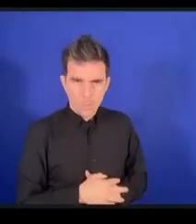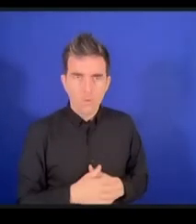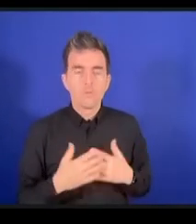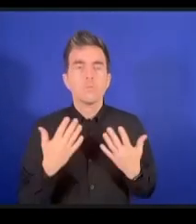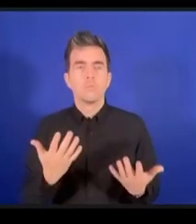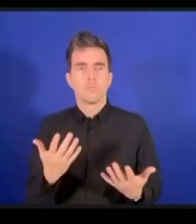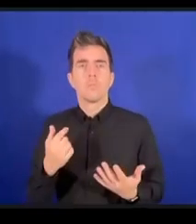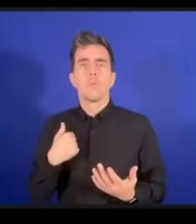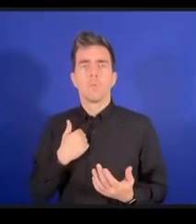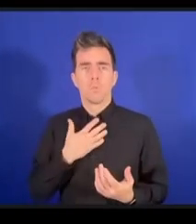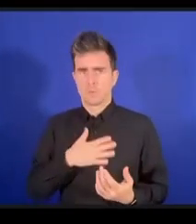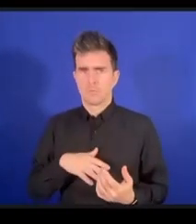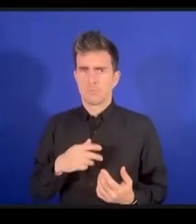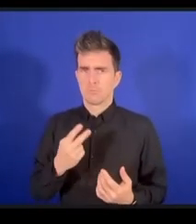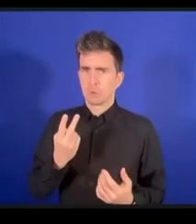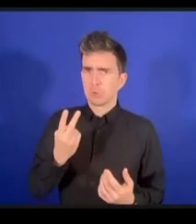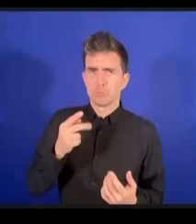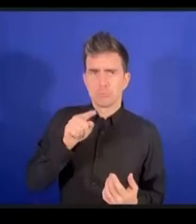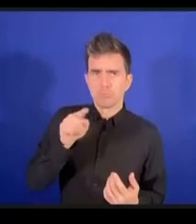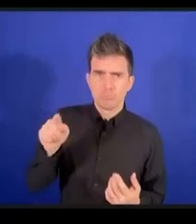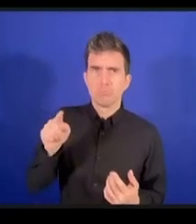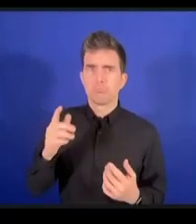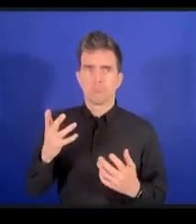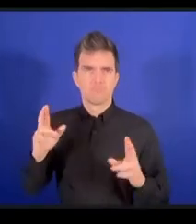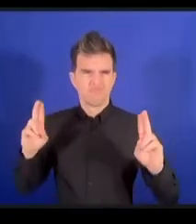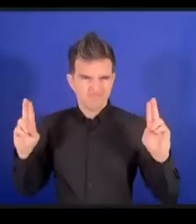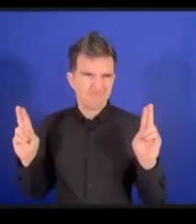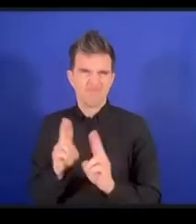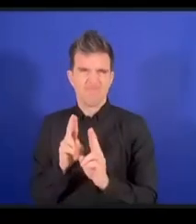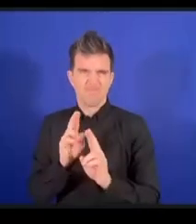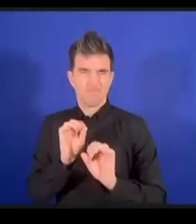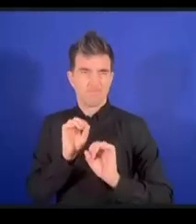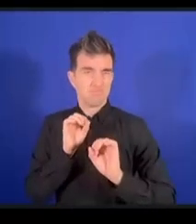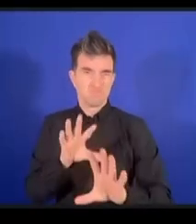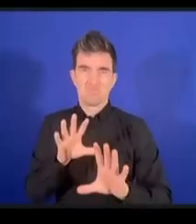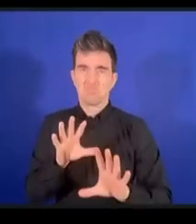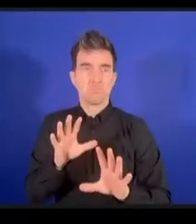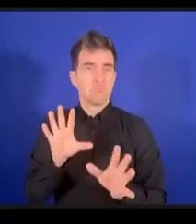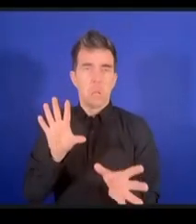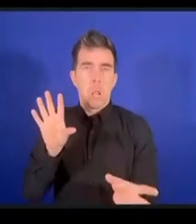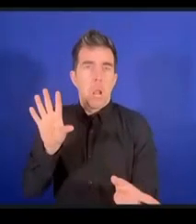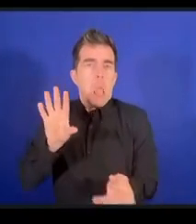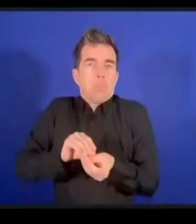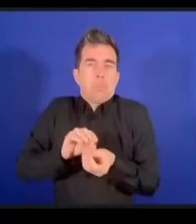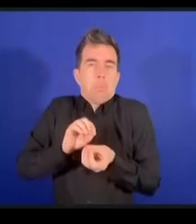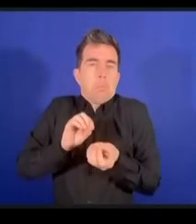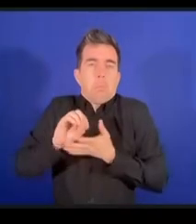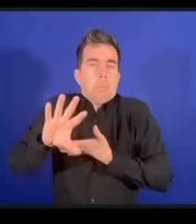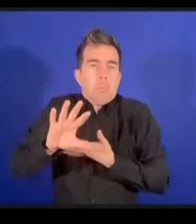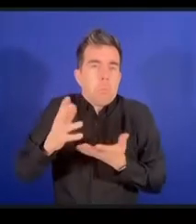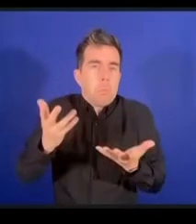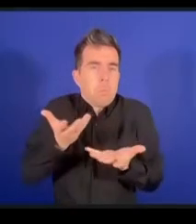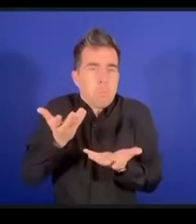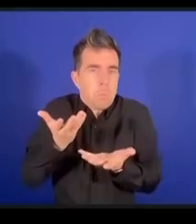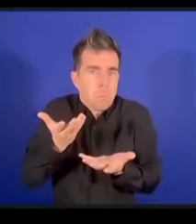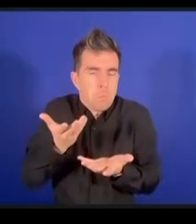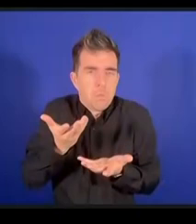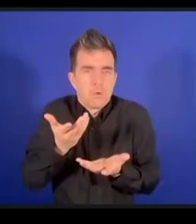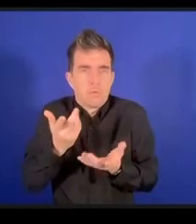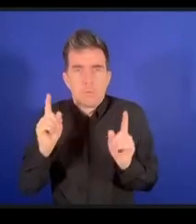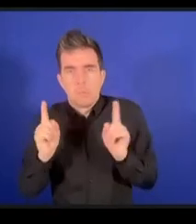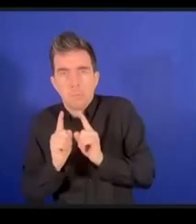chers rapporteurs souhaitez-vous nous faire part d'un récapitulatif rapide veuillez vous présenter avant de commencer s'il vous plaît